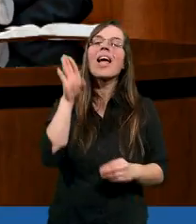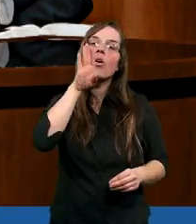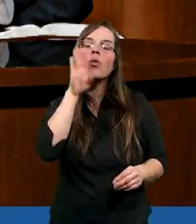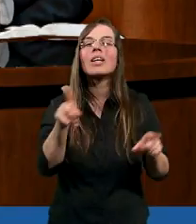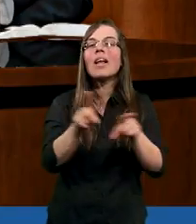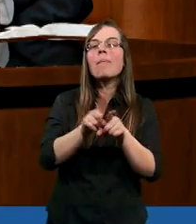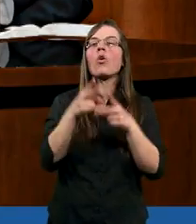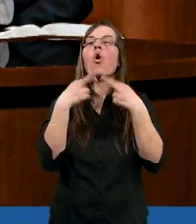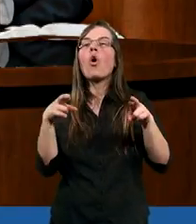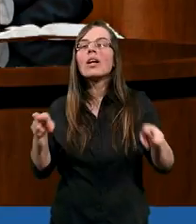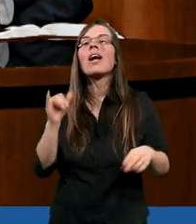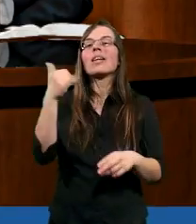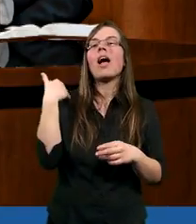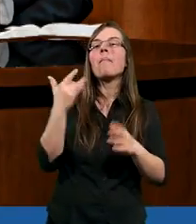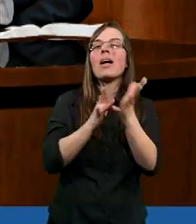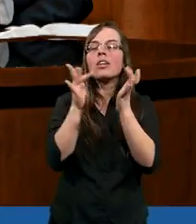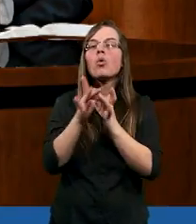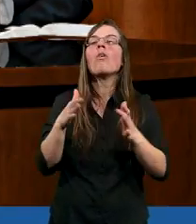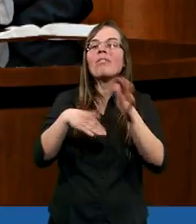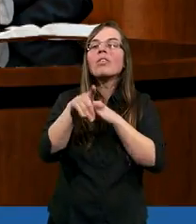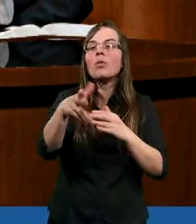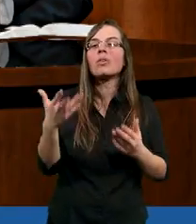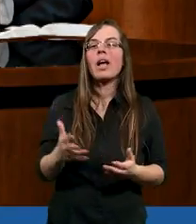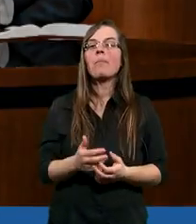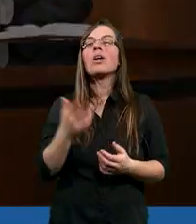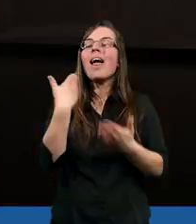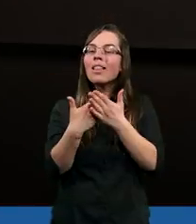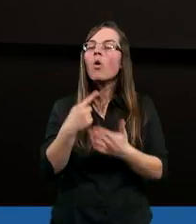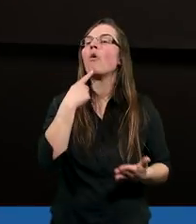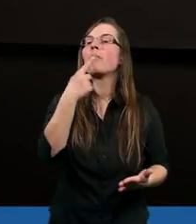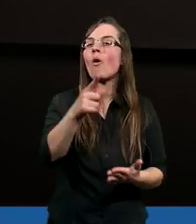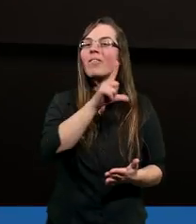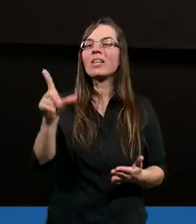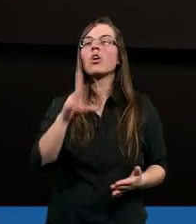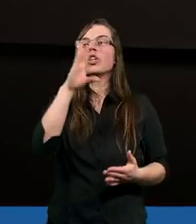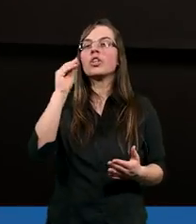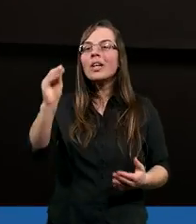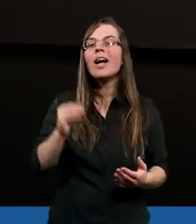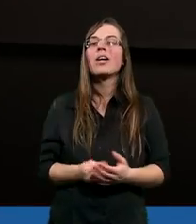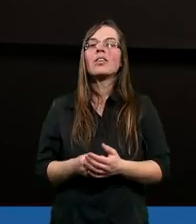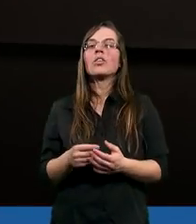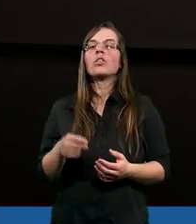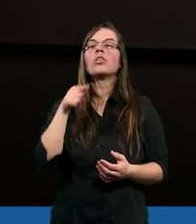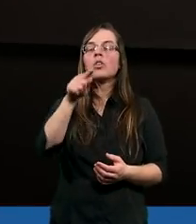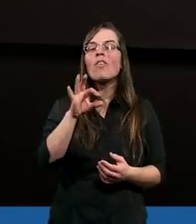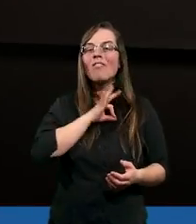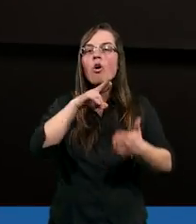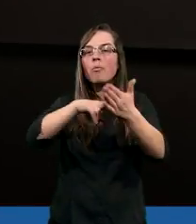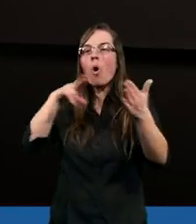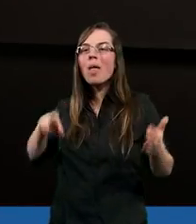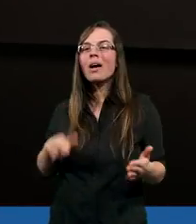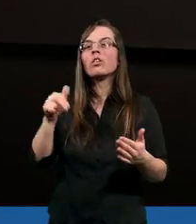tego samego rodzaju, jakim był Pan Jezus, gdy chodził po ziemi. Dlatego powiedział, że po swoim